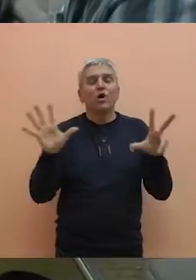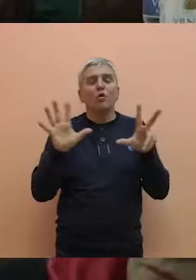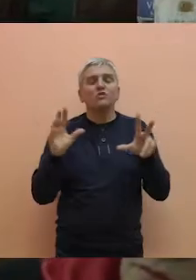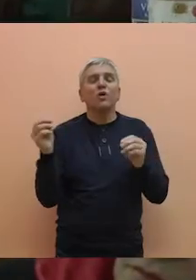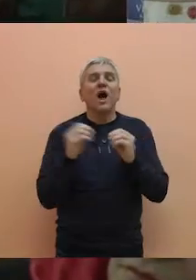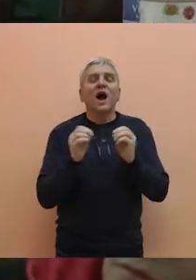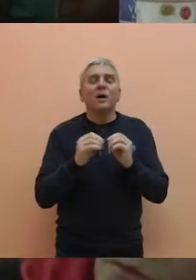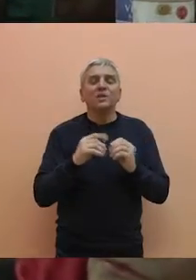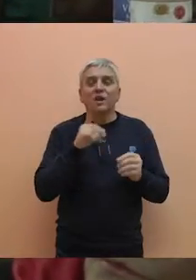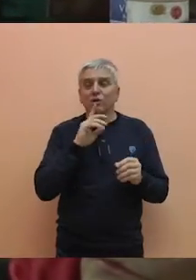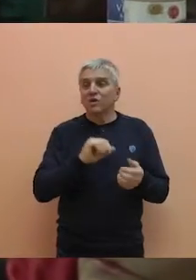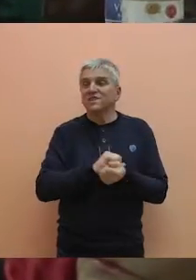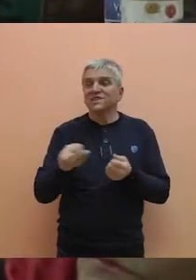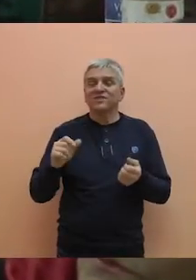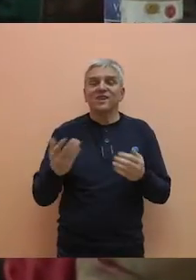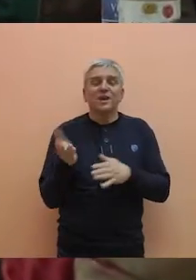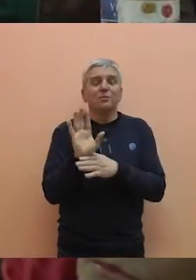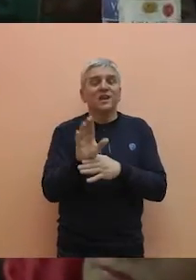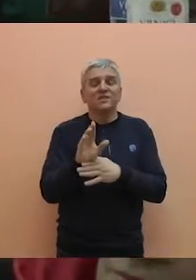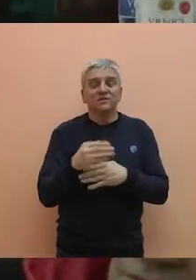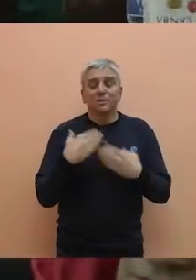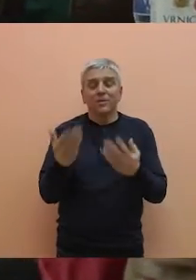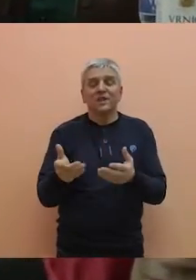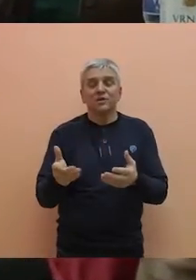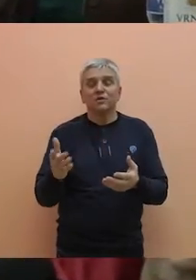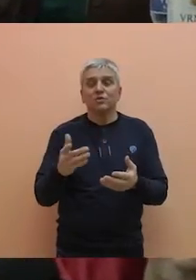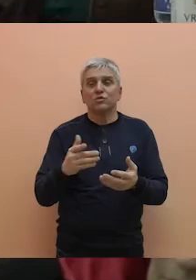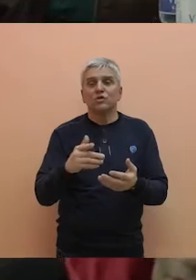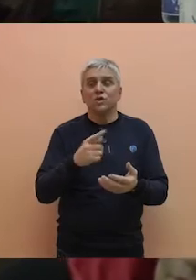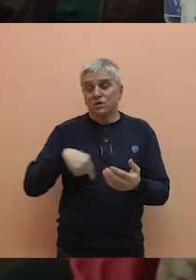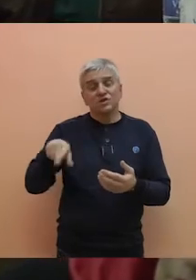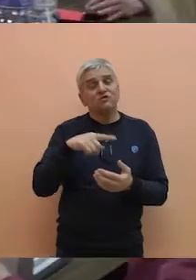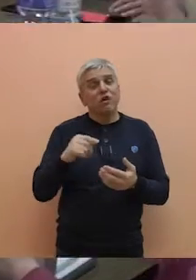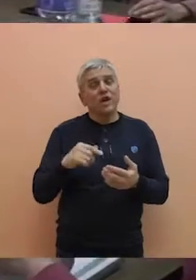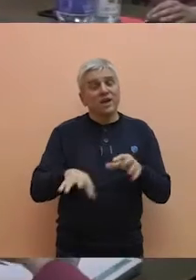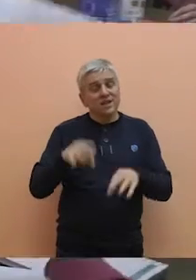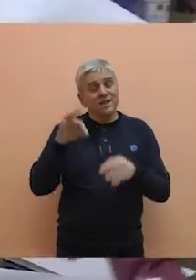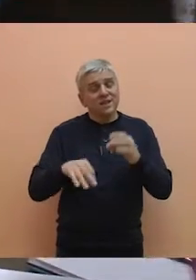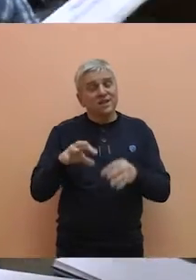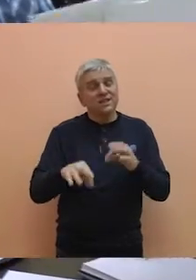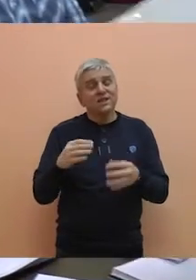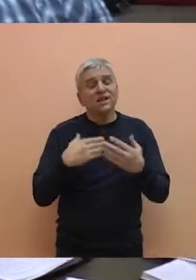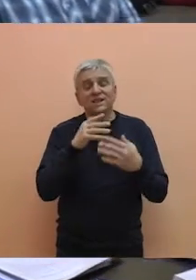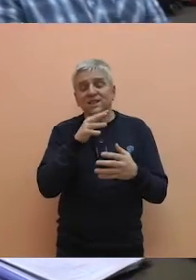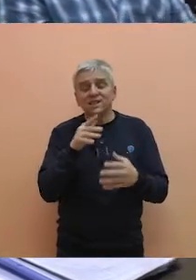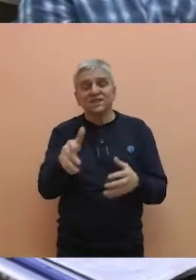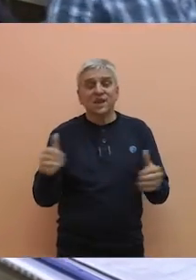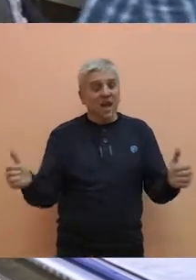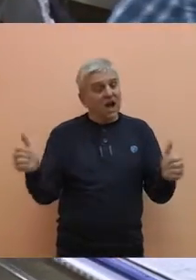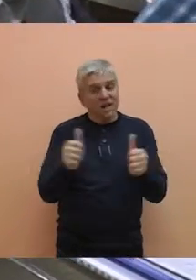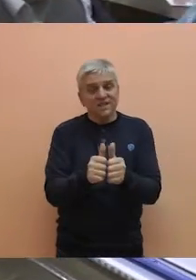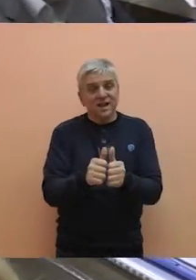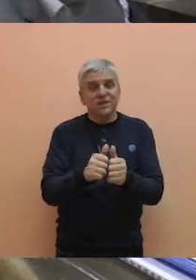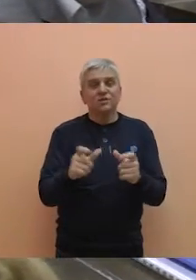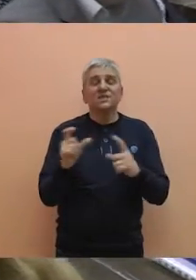aprila kada sve stranke koje budu ispunjavale uslove predaju svoje izborne liste, ali jedno je sigurno, koalicije sa